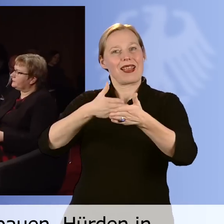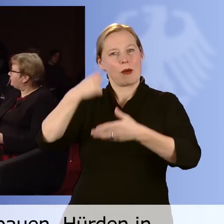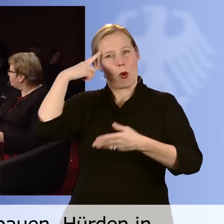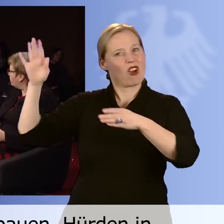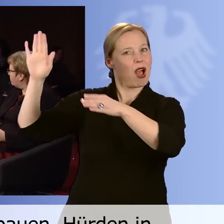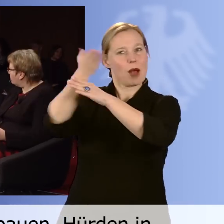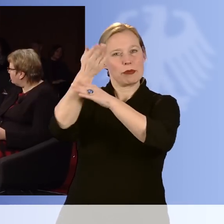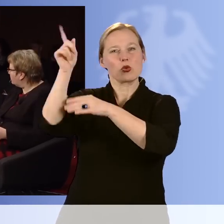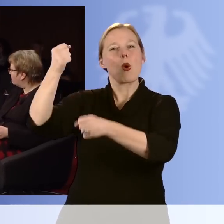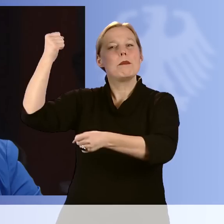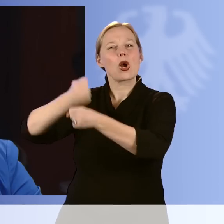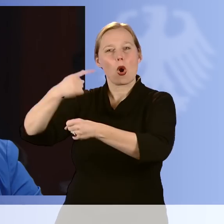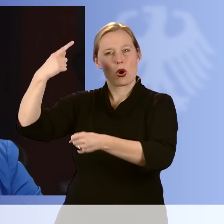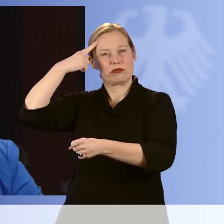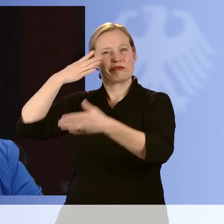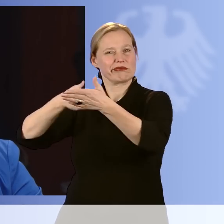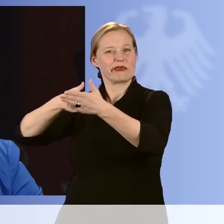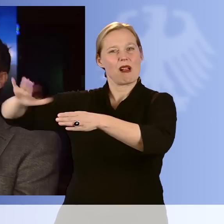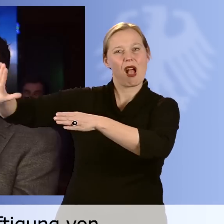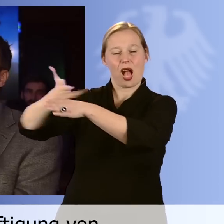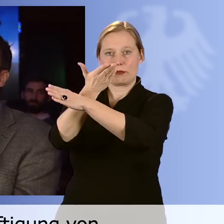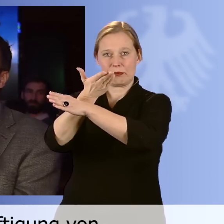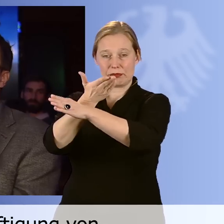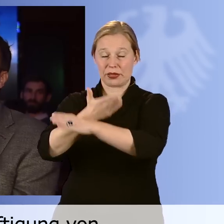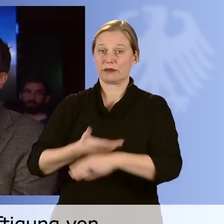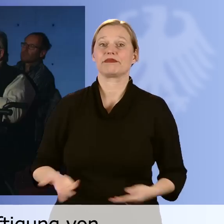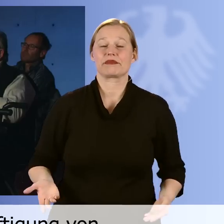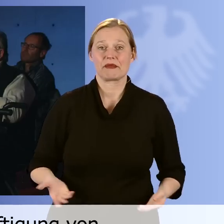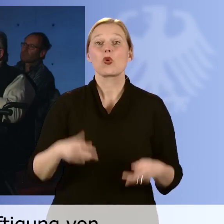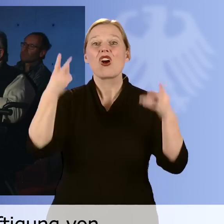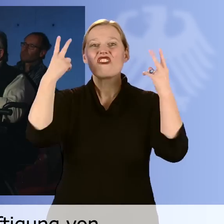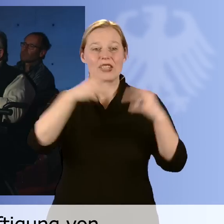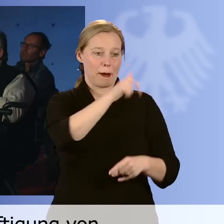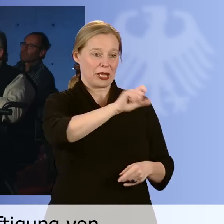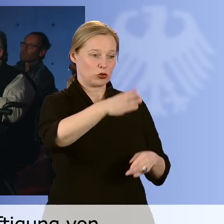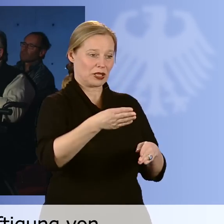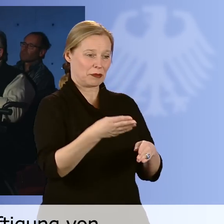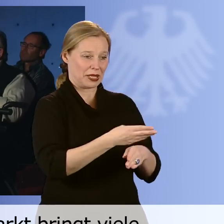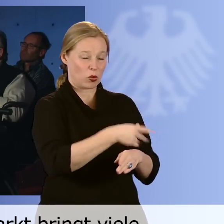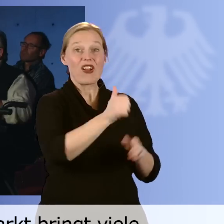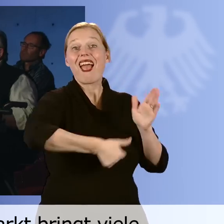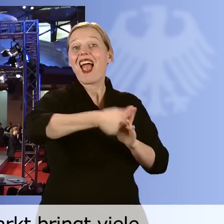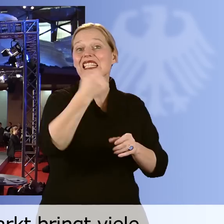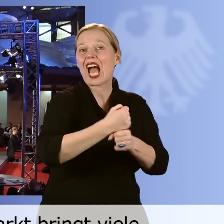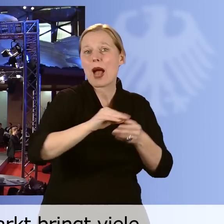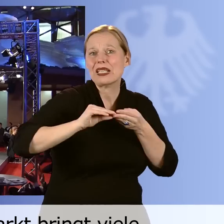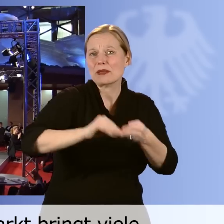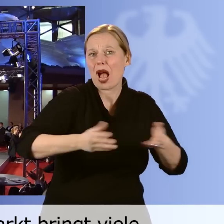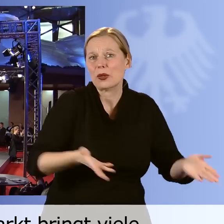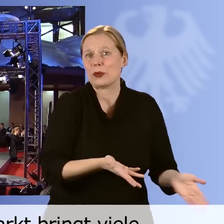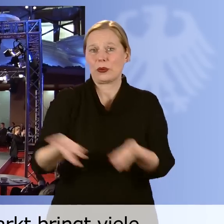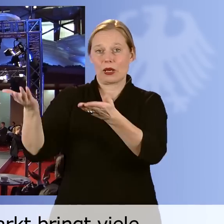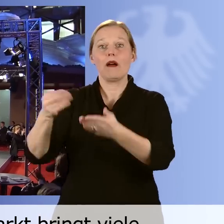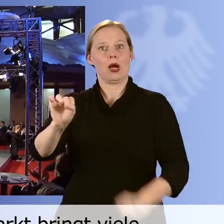in den Behörden beseitigen. Verena Wentele betont, die Ausbildung und Beschäftigung von Menschen mit Behinderung auf dem ersten Arbeitsmarkt